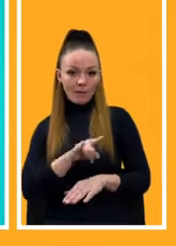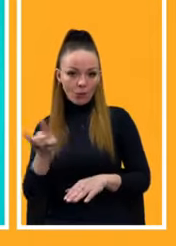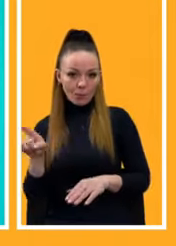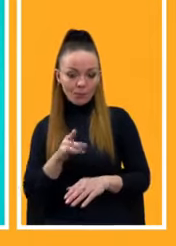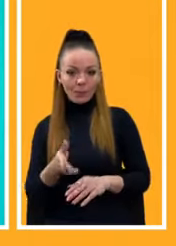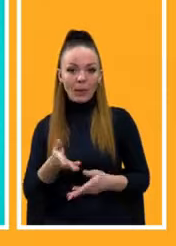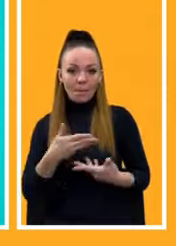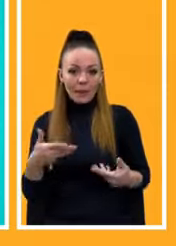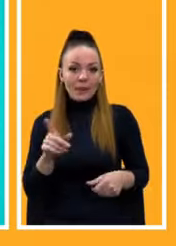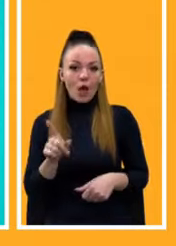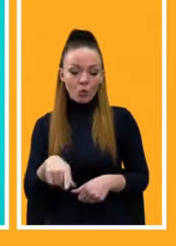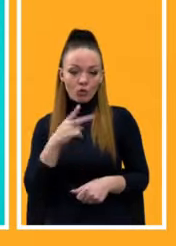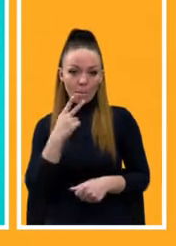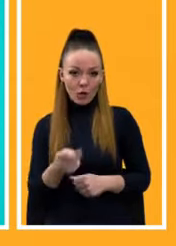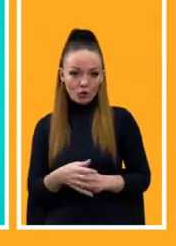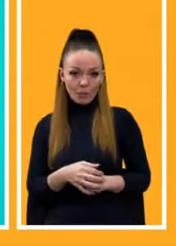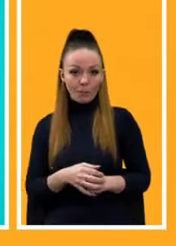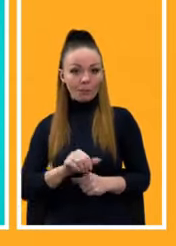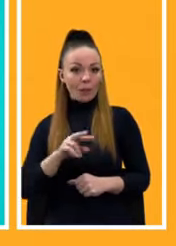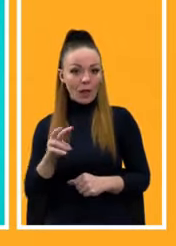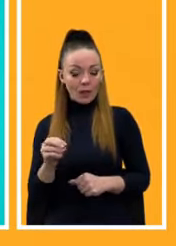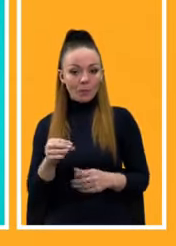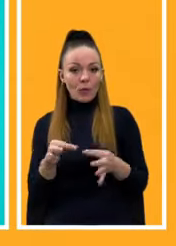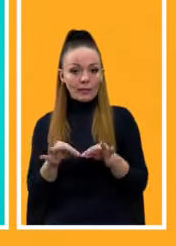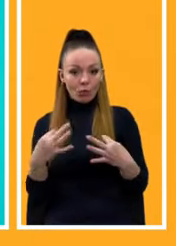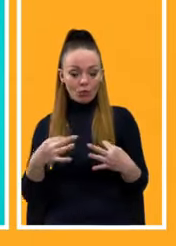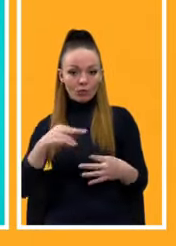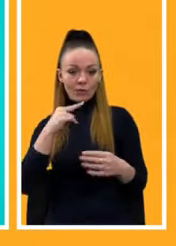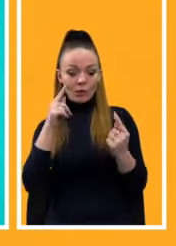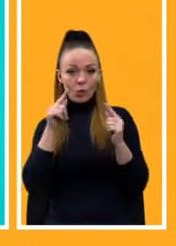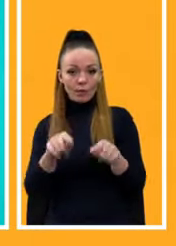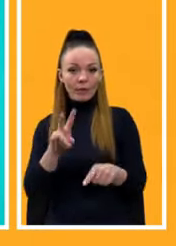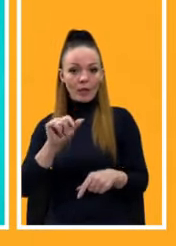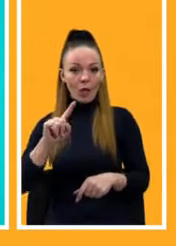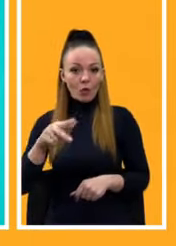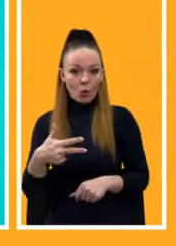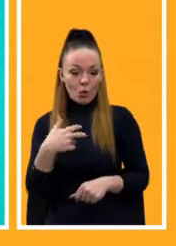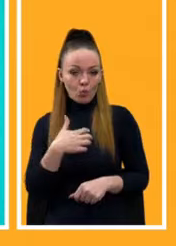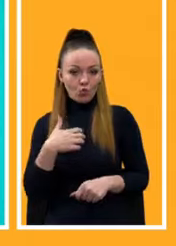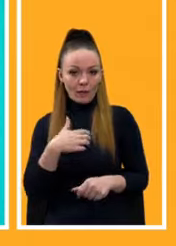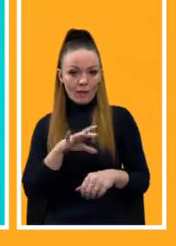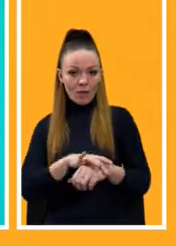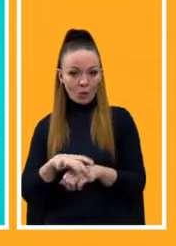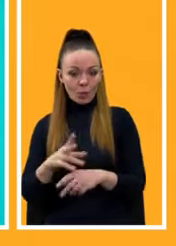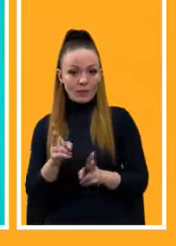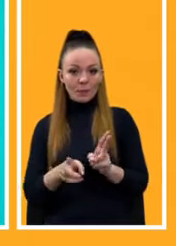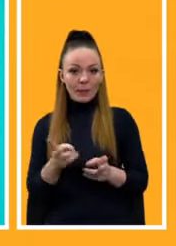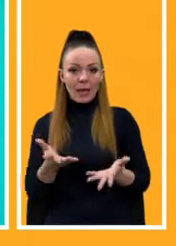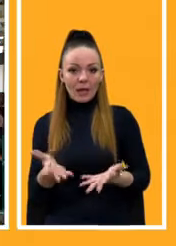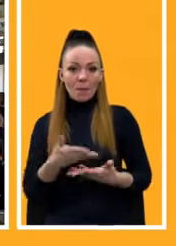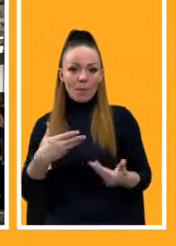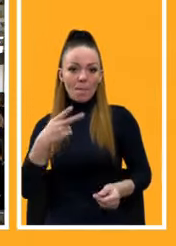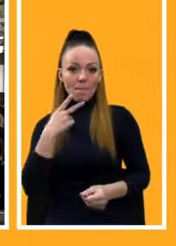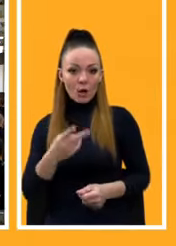Ми його також бачимо. Але дозвольте зосередити увагу на трьох ключових факторах змін, які ми бачимо і